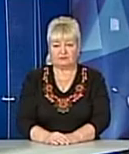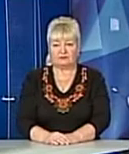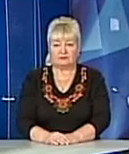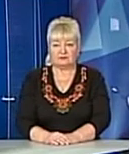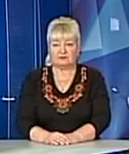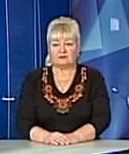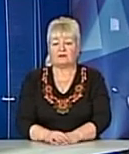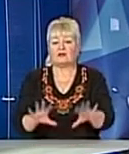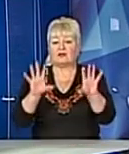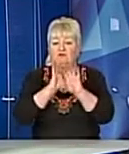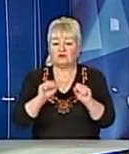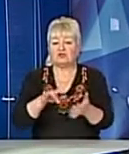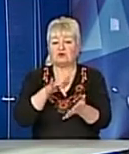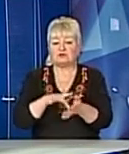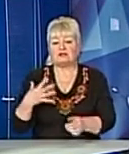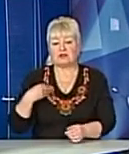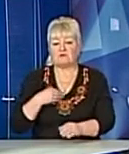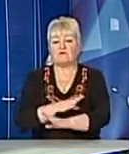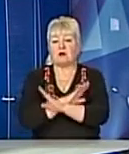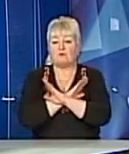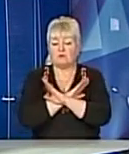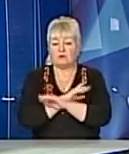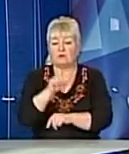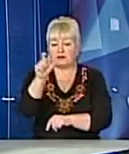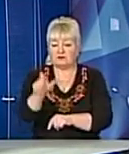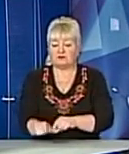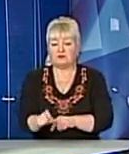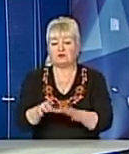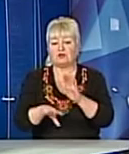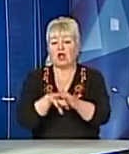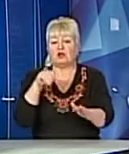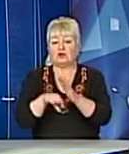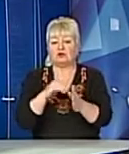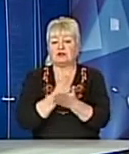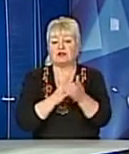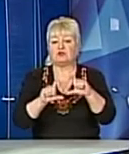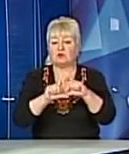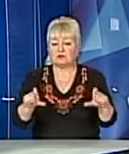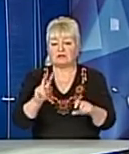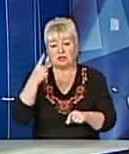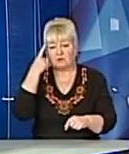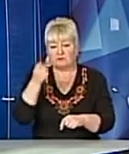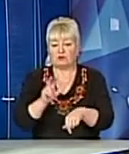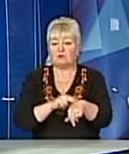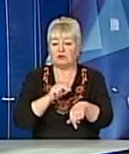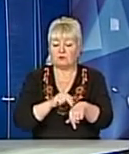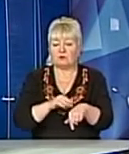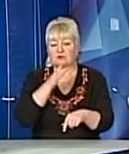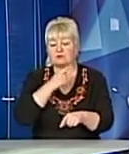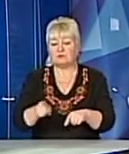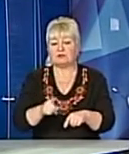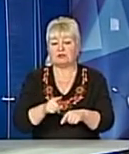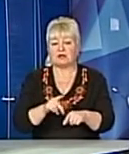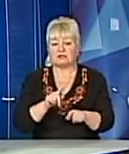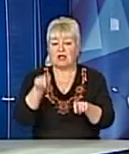Вночі у центрі Львова помер відвідувач лотерейного закладу Як повідомили у патрульній поліції, під час відпрацювання лотерейних закладів В